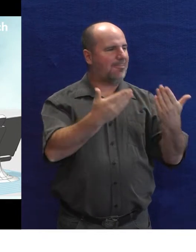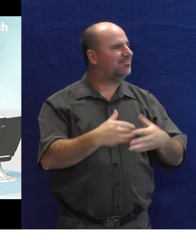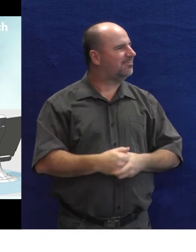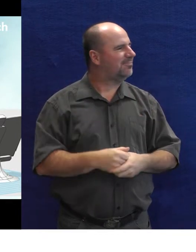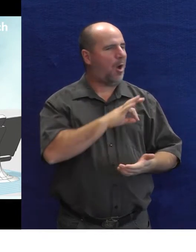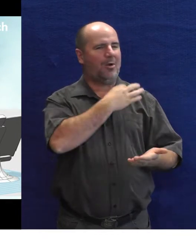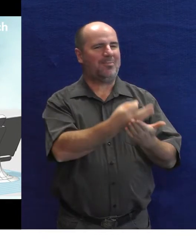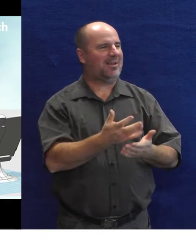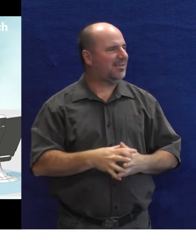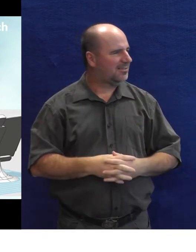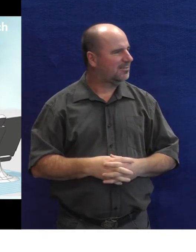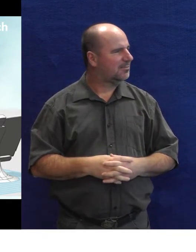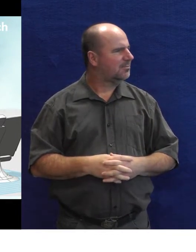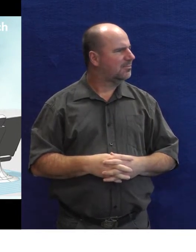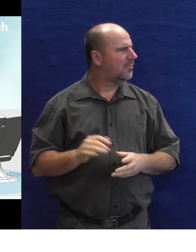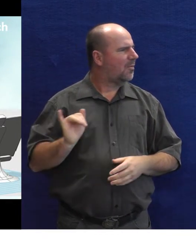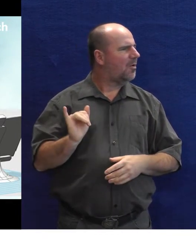Takhle, jak to držím. Máte někdo